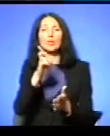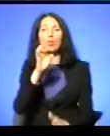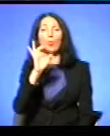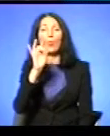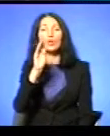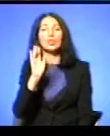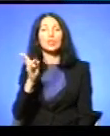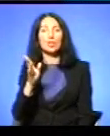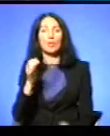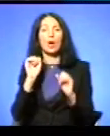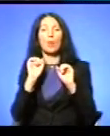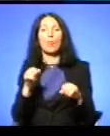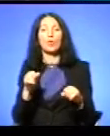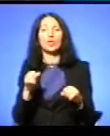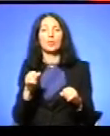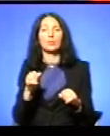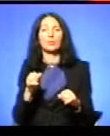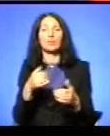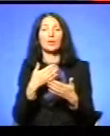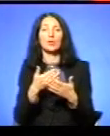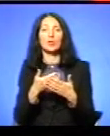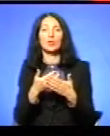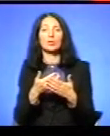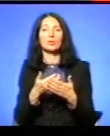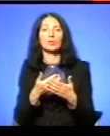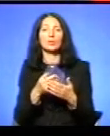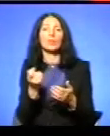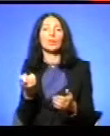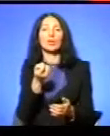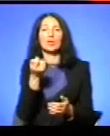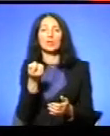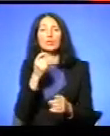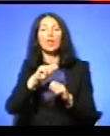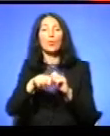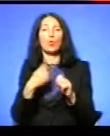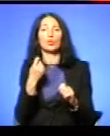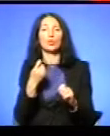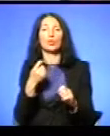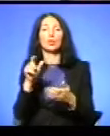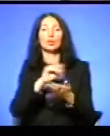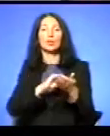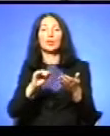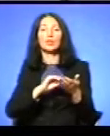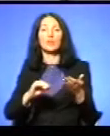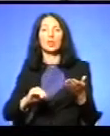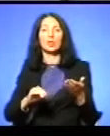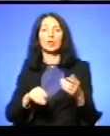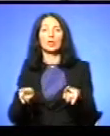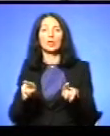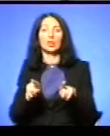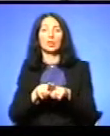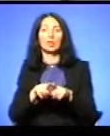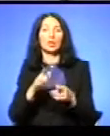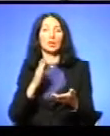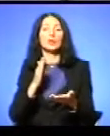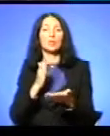Може, в принципі, здавалося б, незначне порушення твір потім так понести таке